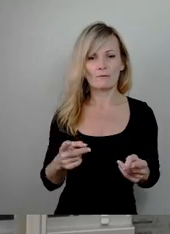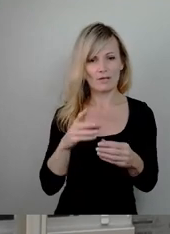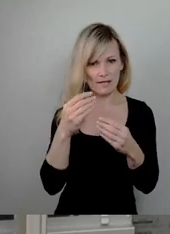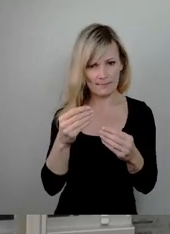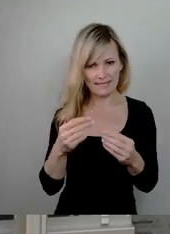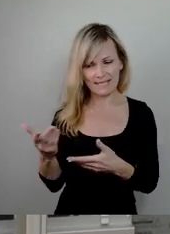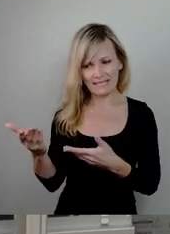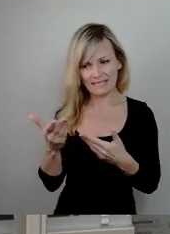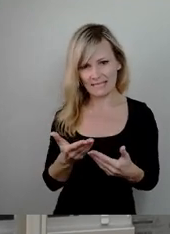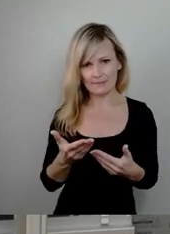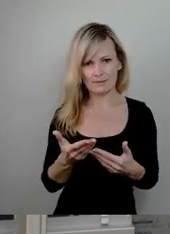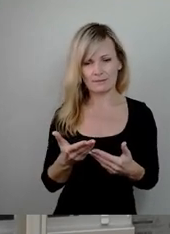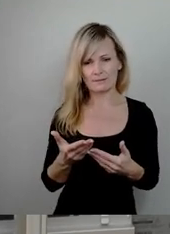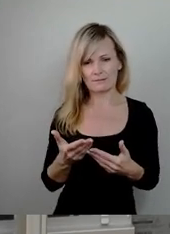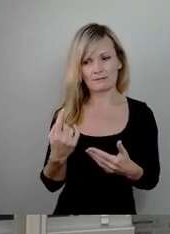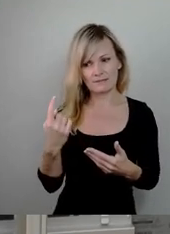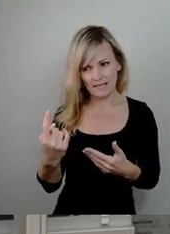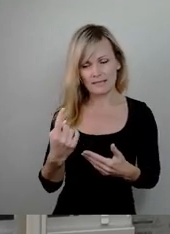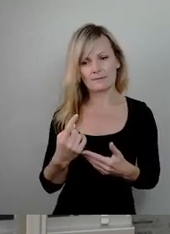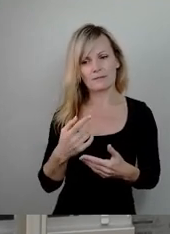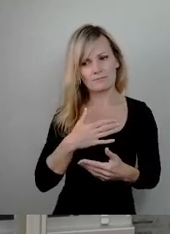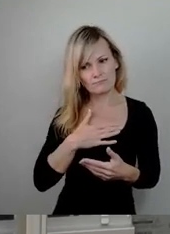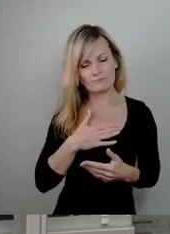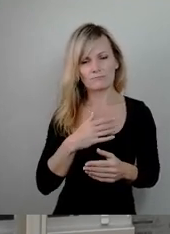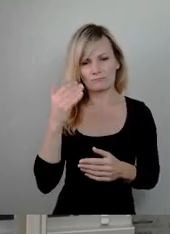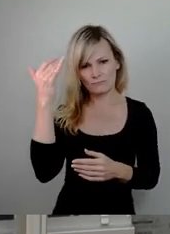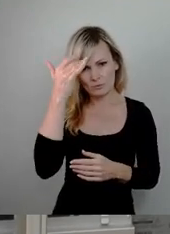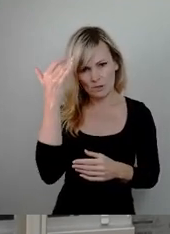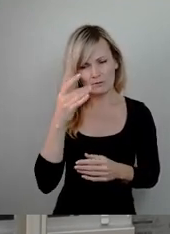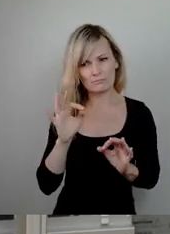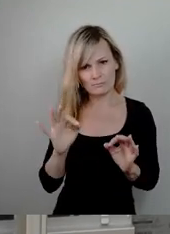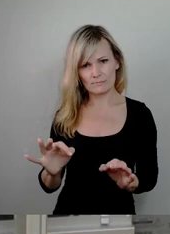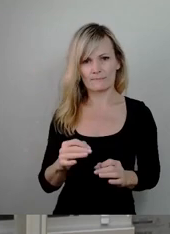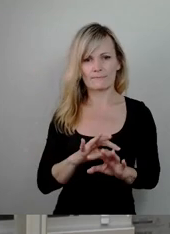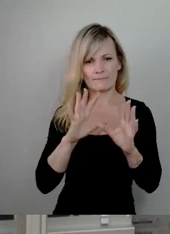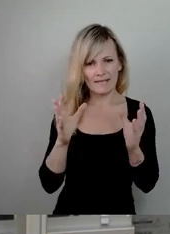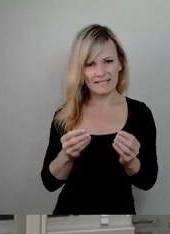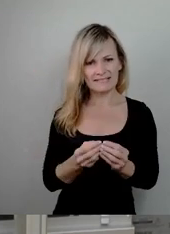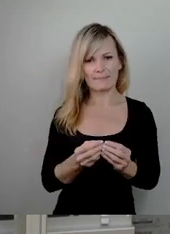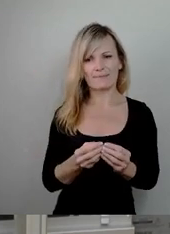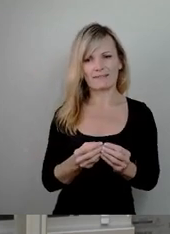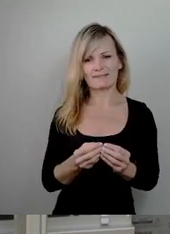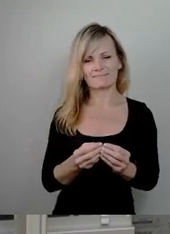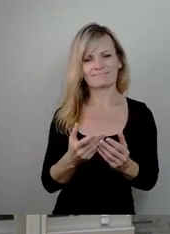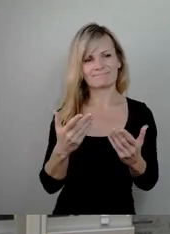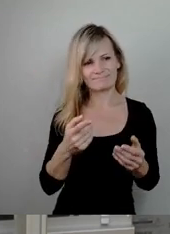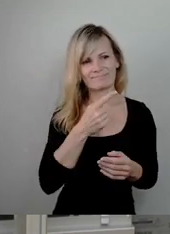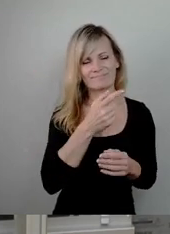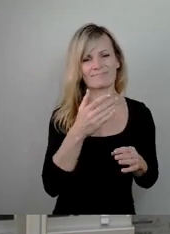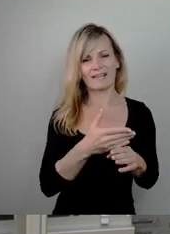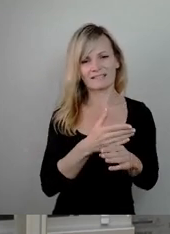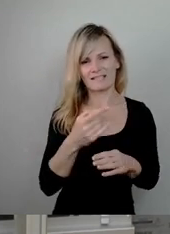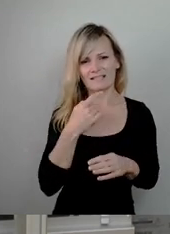wohlwollend nachgedacht. In der Gesamtschau erschien den Entscheidern das Projekt jedoch letztlich zur Förderrichtlinie wenig passend.